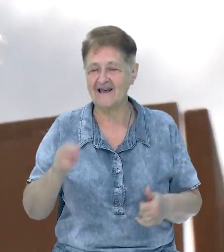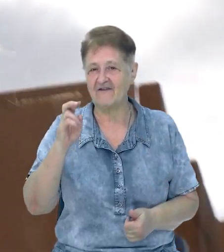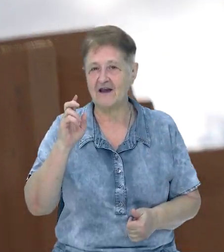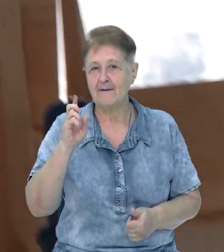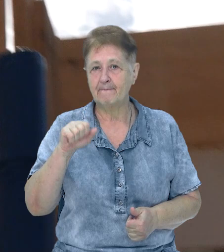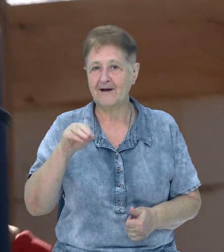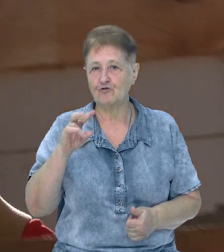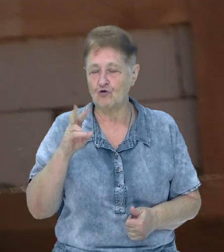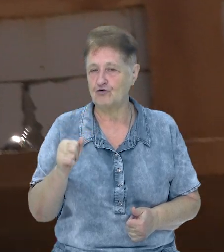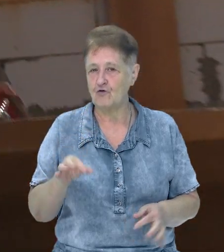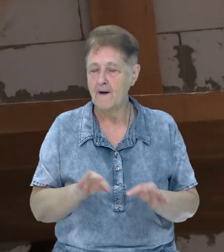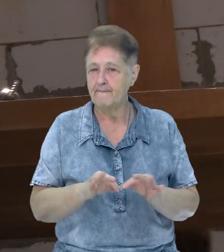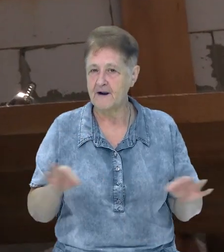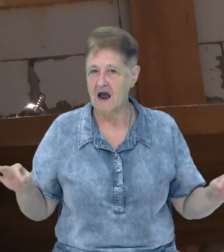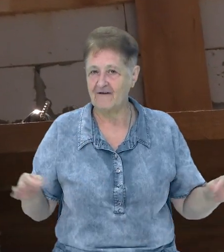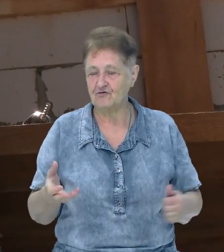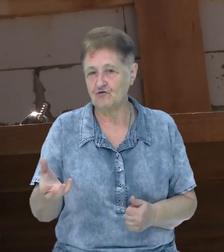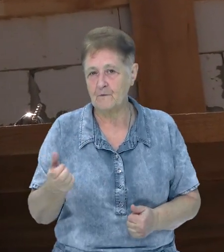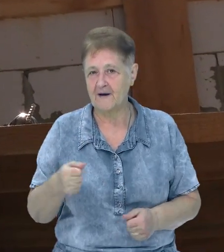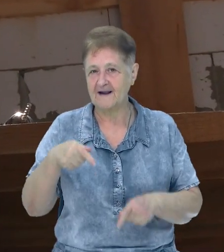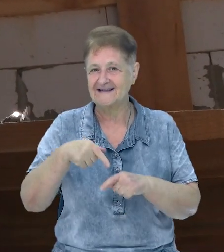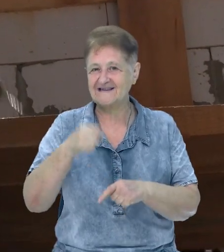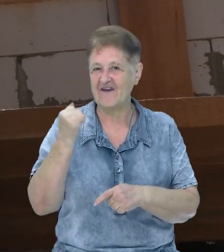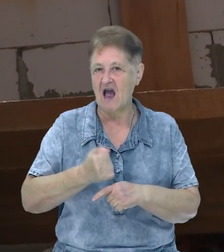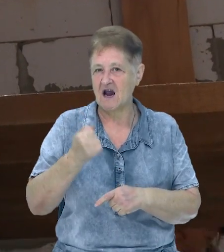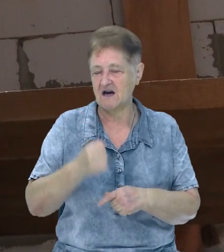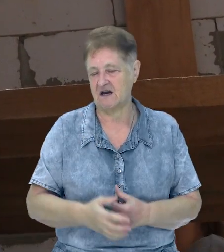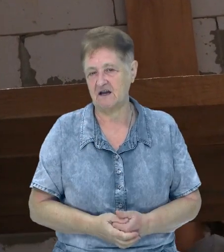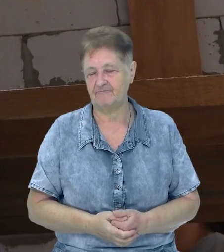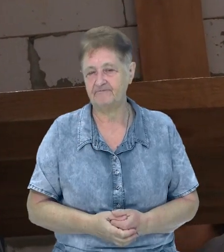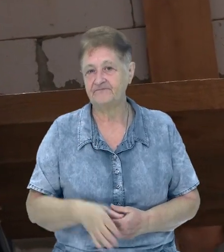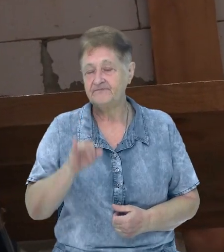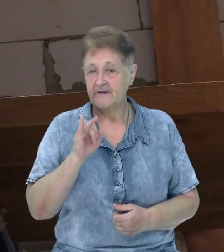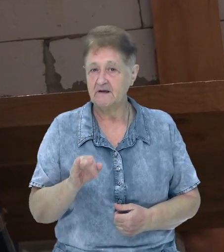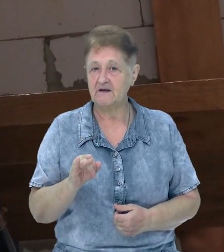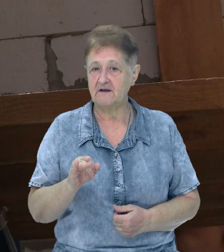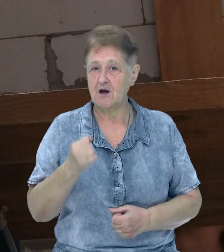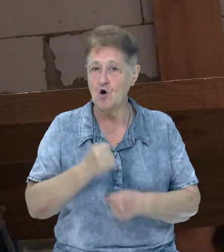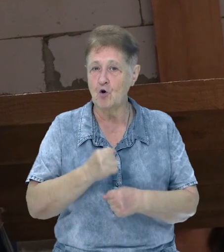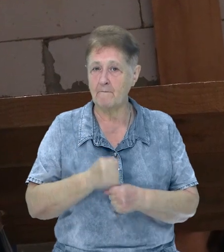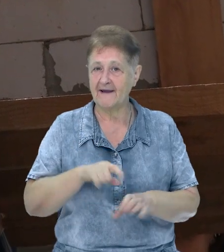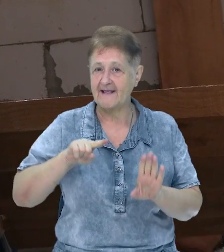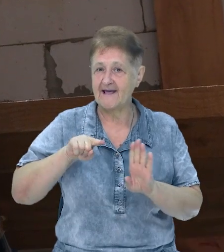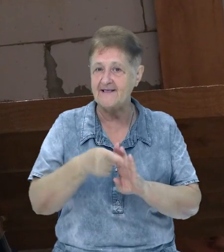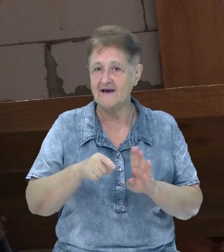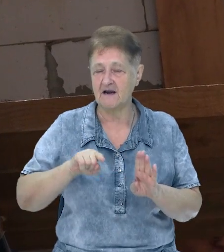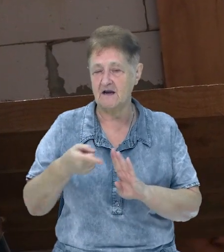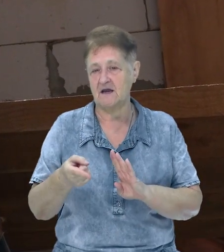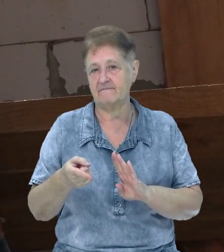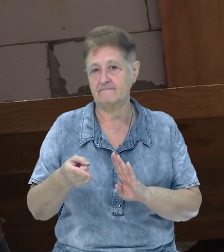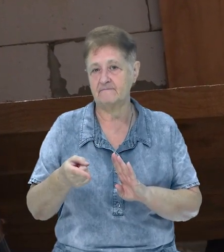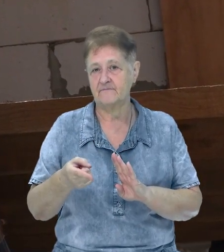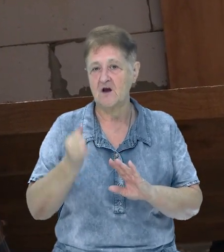проволочку, брати цвяхи, дрель і робити дірки, вбивати